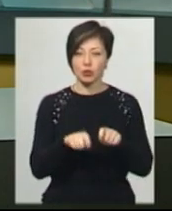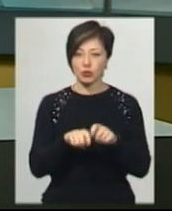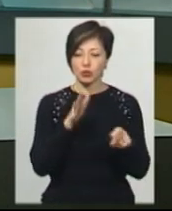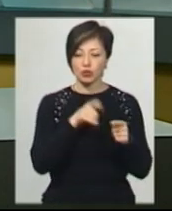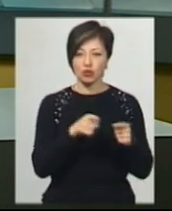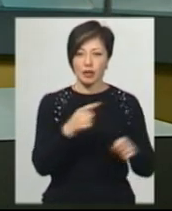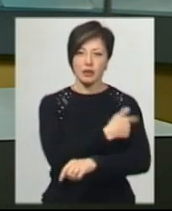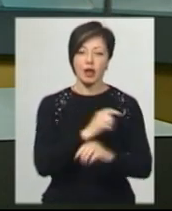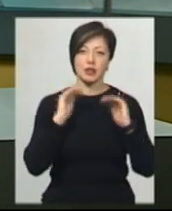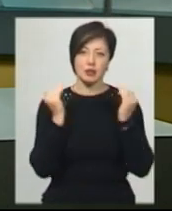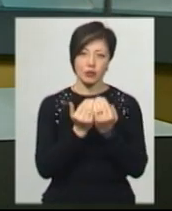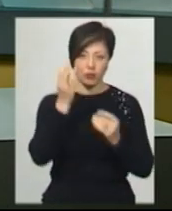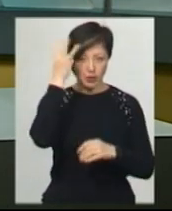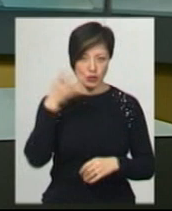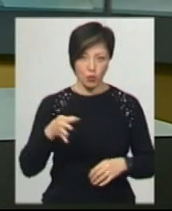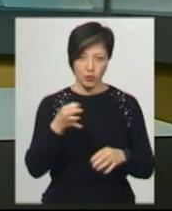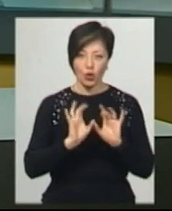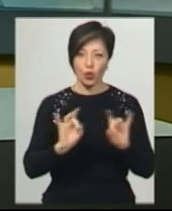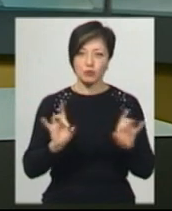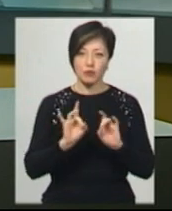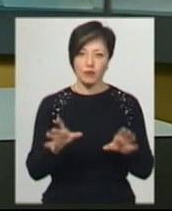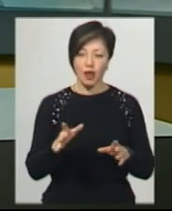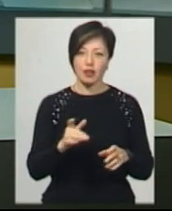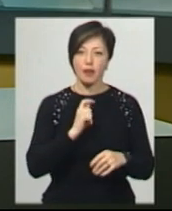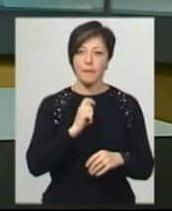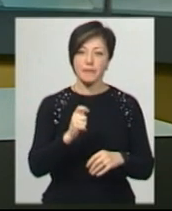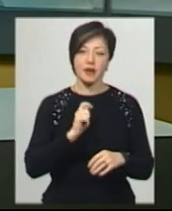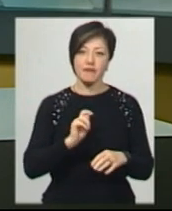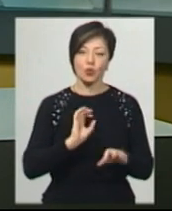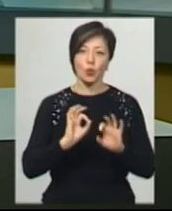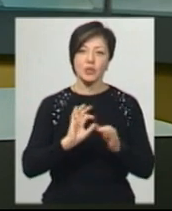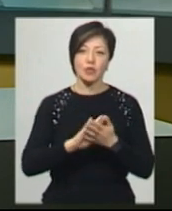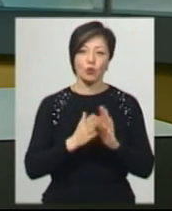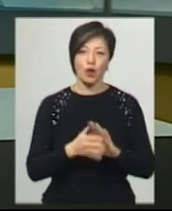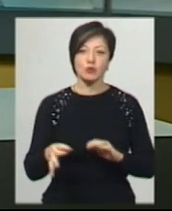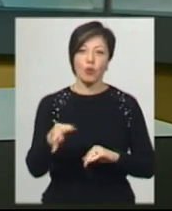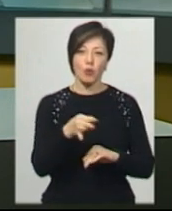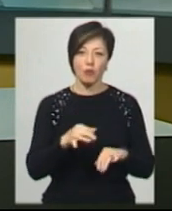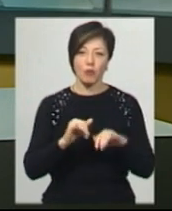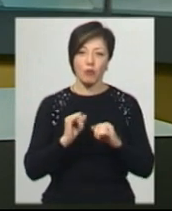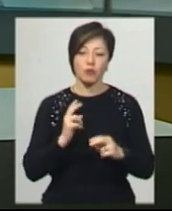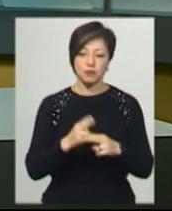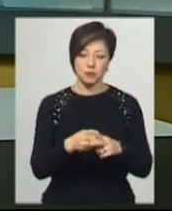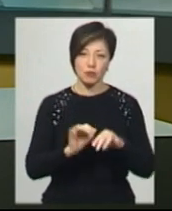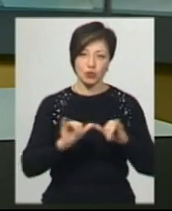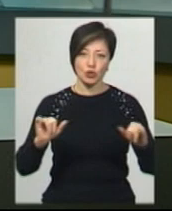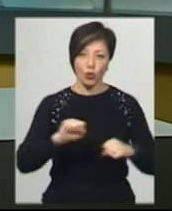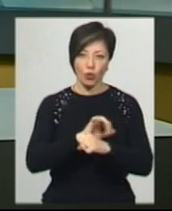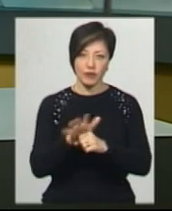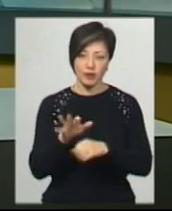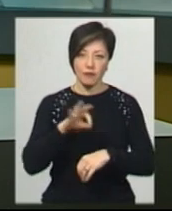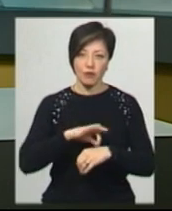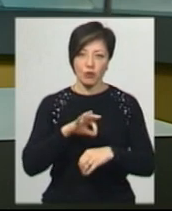час карантину у Хмельницькій області. Про це розповіла на брифінгу щодо ситуації в області з протидією в поширенню коронавірусної інфекції